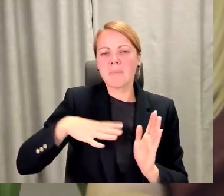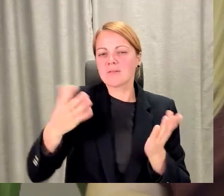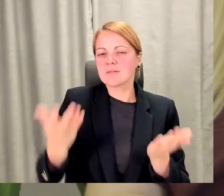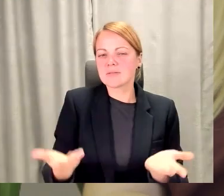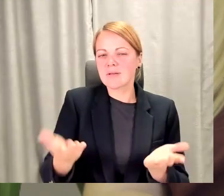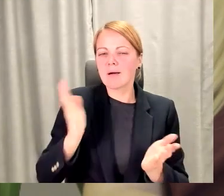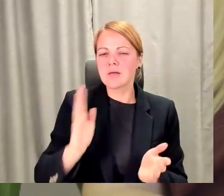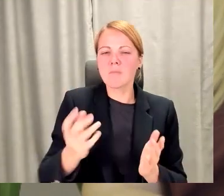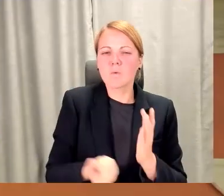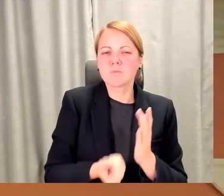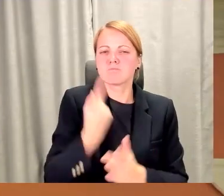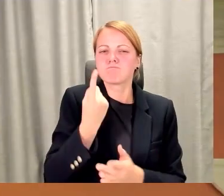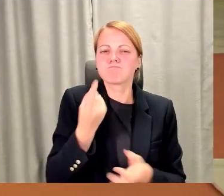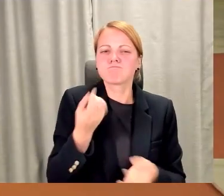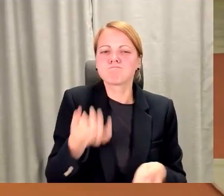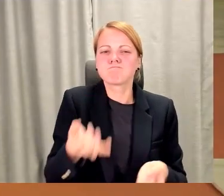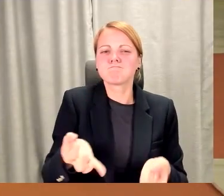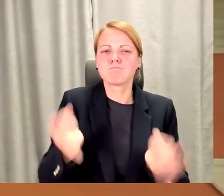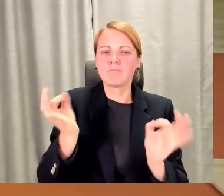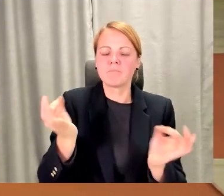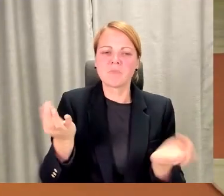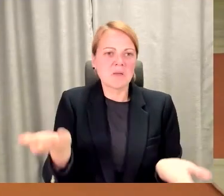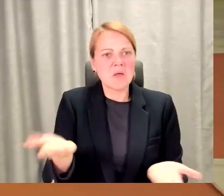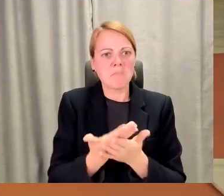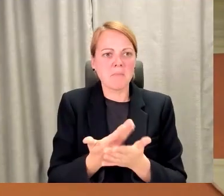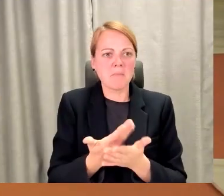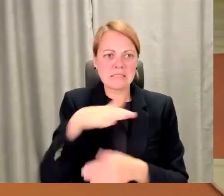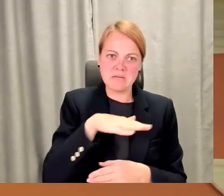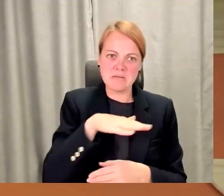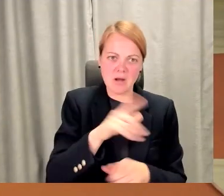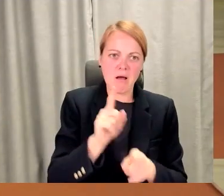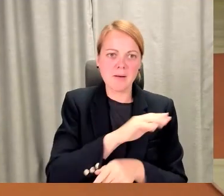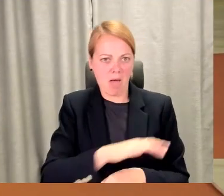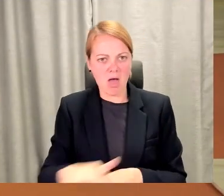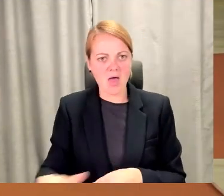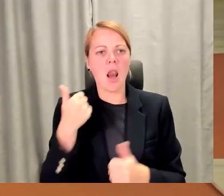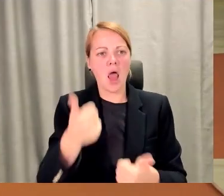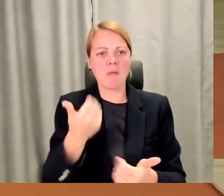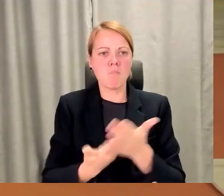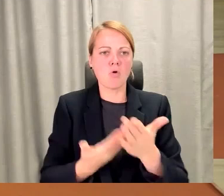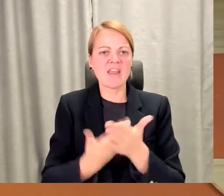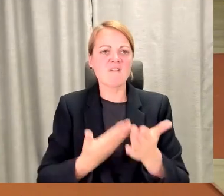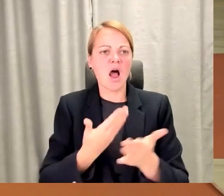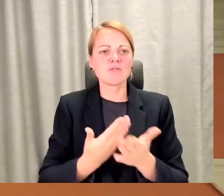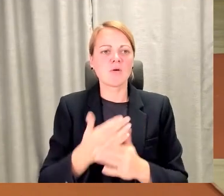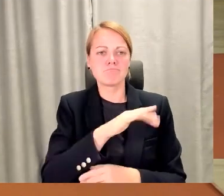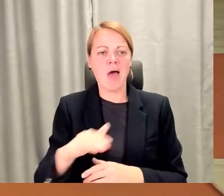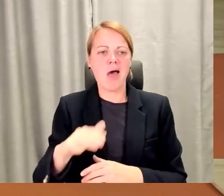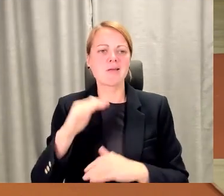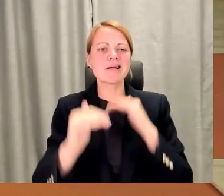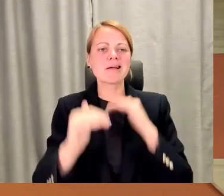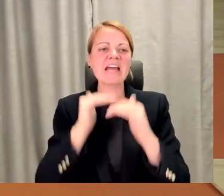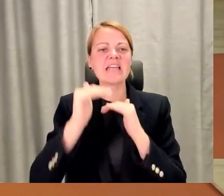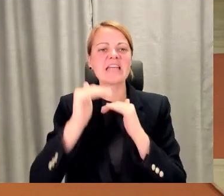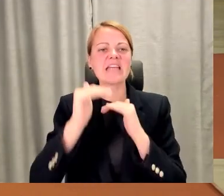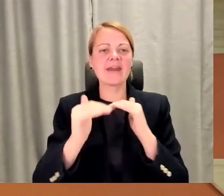ir ģimene. Es domāju, ka šobrīd arī bērni, bet labs motivātors karjeras nedēļā, viņi dara kaut ko, un vecāki skatās līdzi un notrādā, ka tas varētu